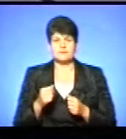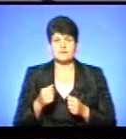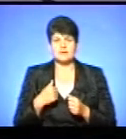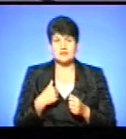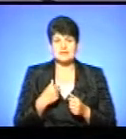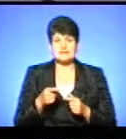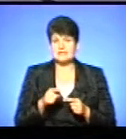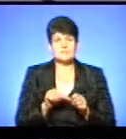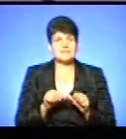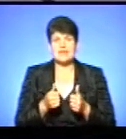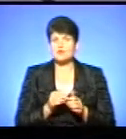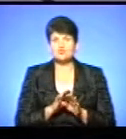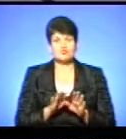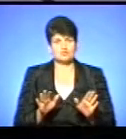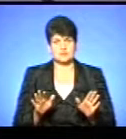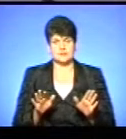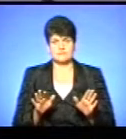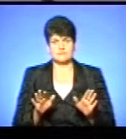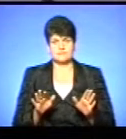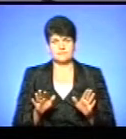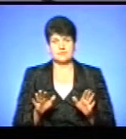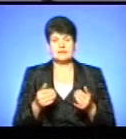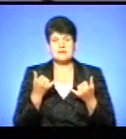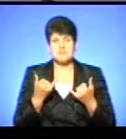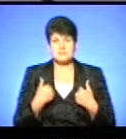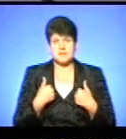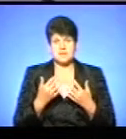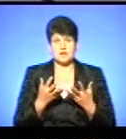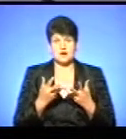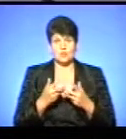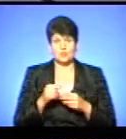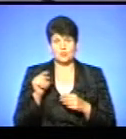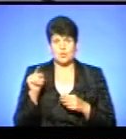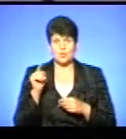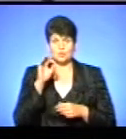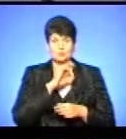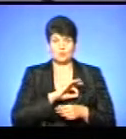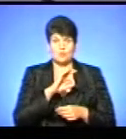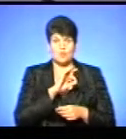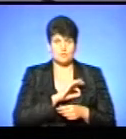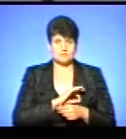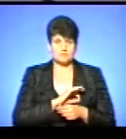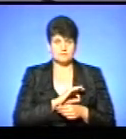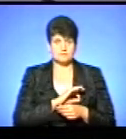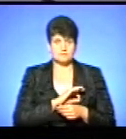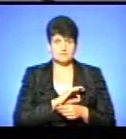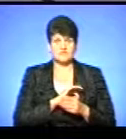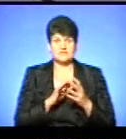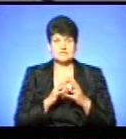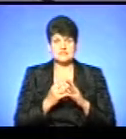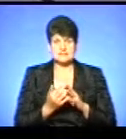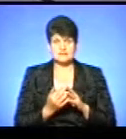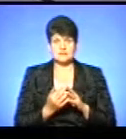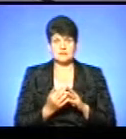але я з ним не розлучена. І тепер мені рахують його доходи сильні. І мені